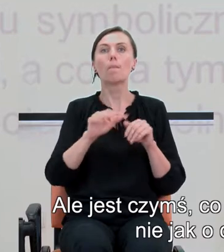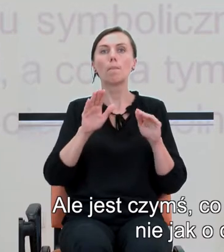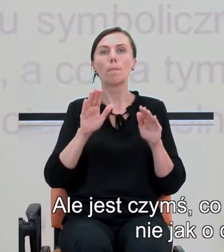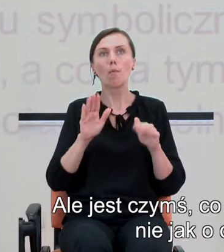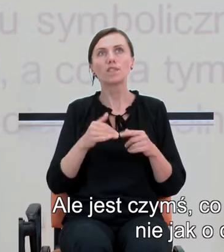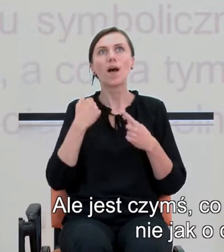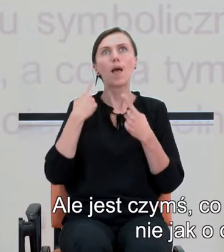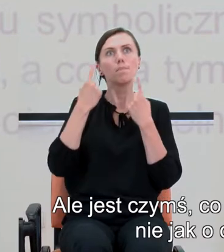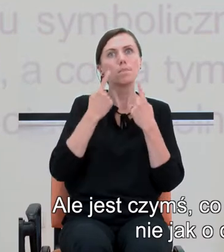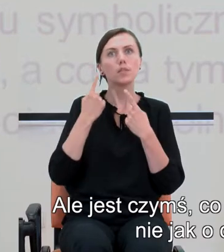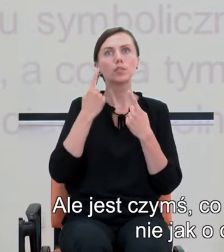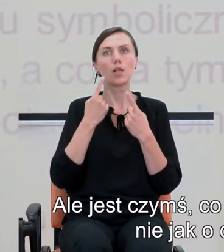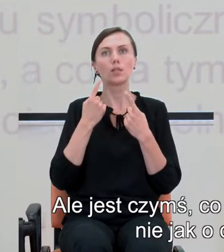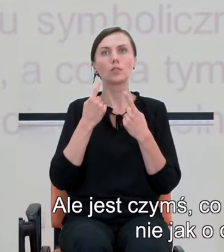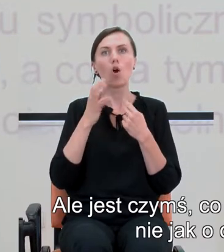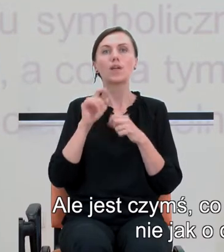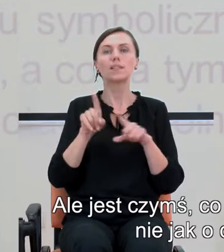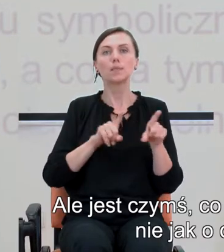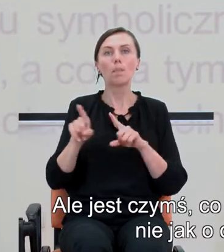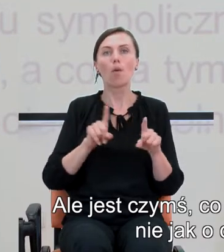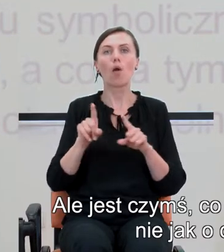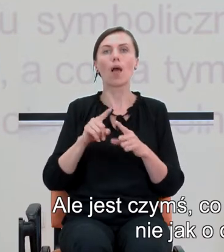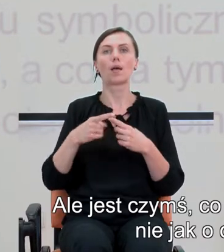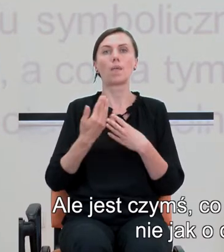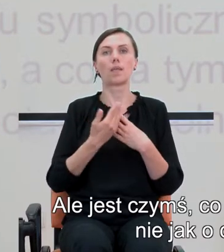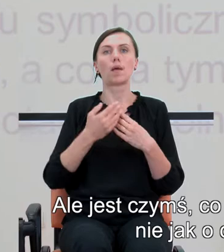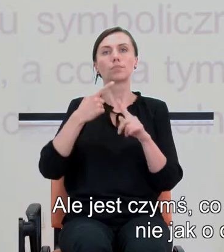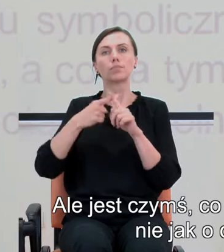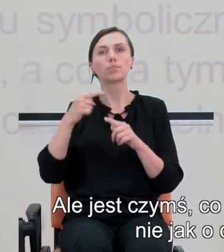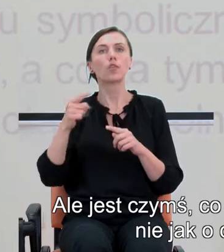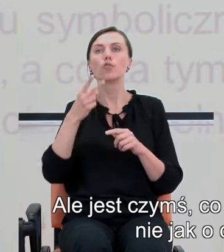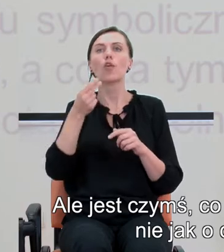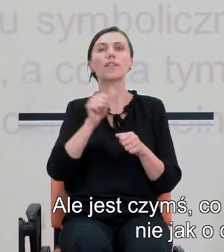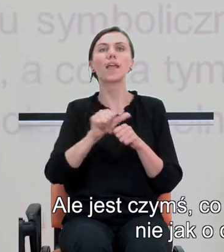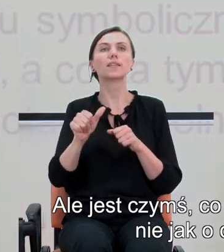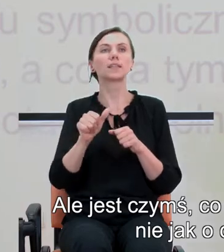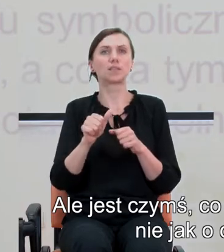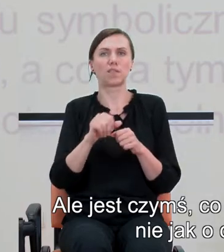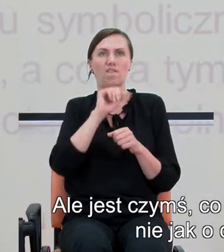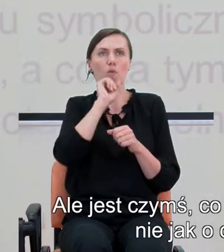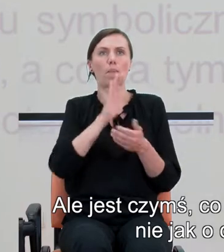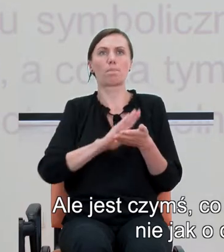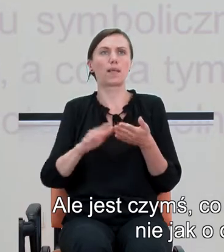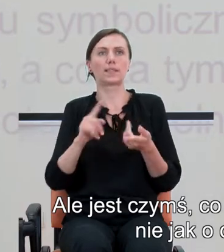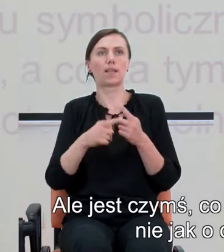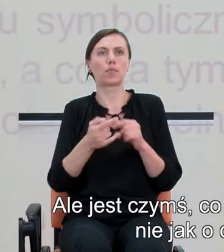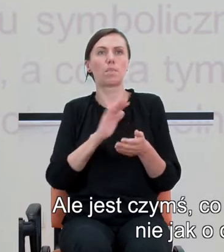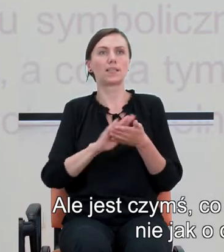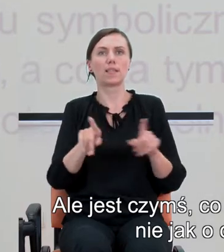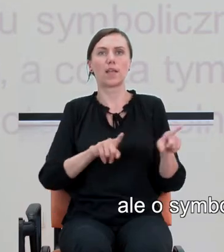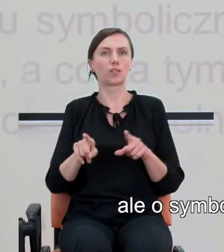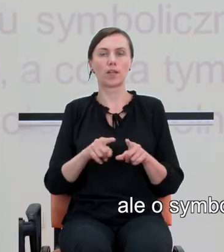myśleć o symbolach matematycznych nie jako czymś w kompletnie pozbawionym znaczenia,